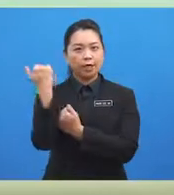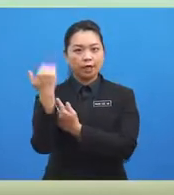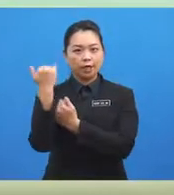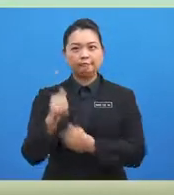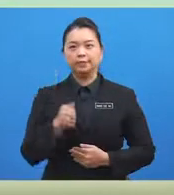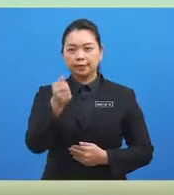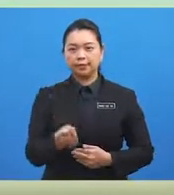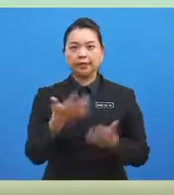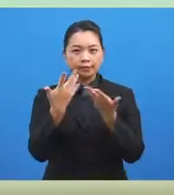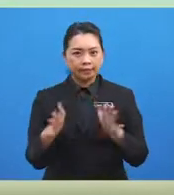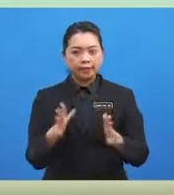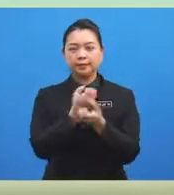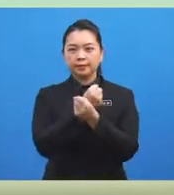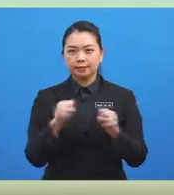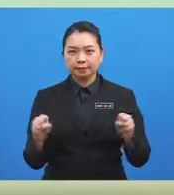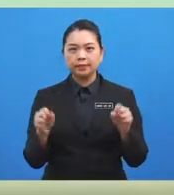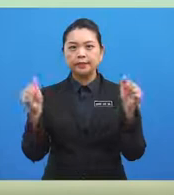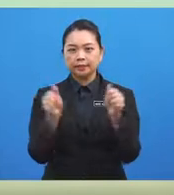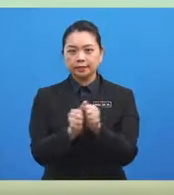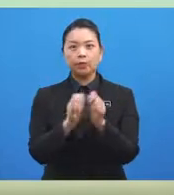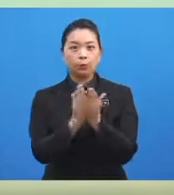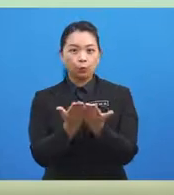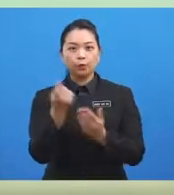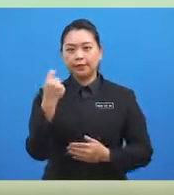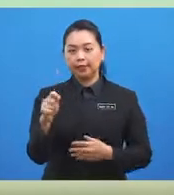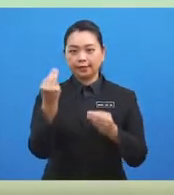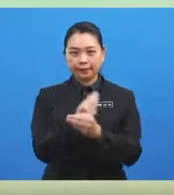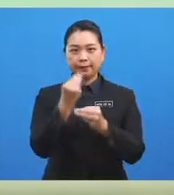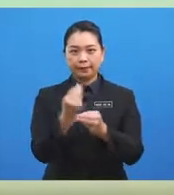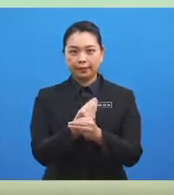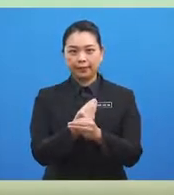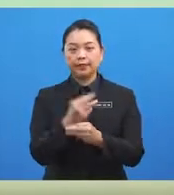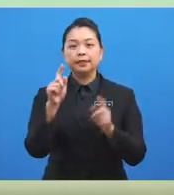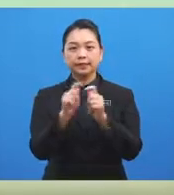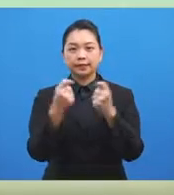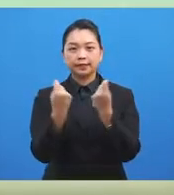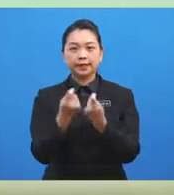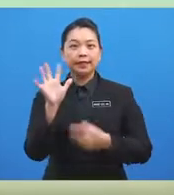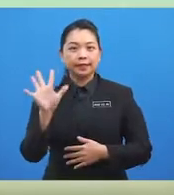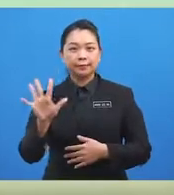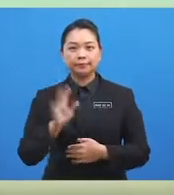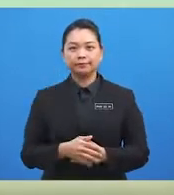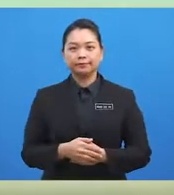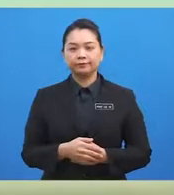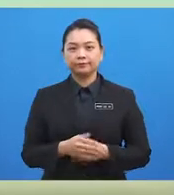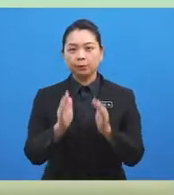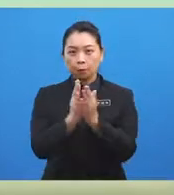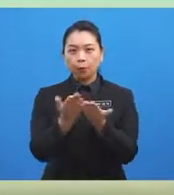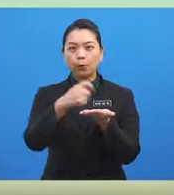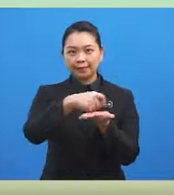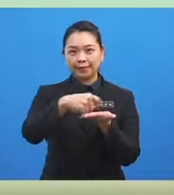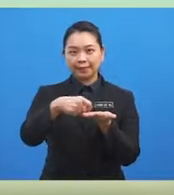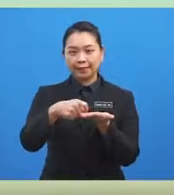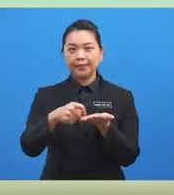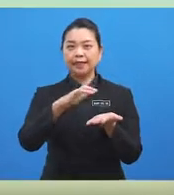anda telah bersedia dengan buku teks matematik tingkatan 5, buku catatan,